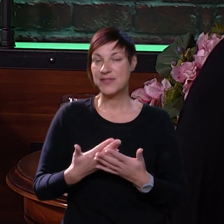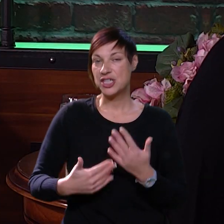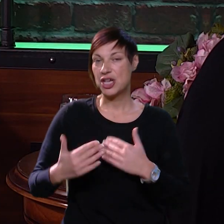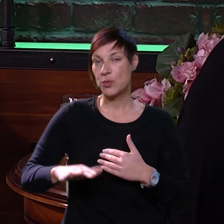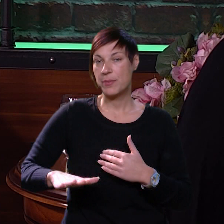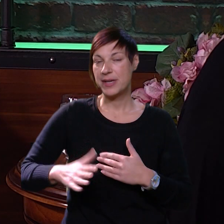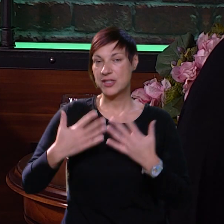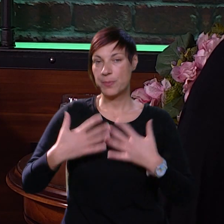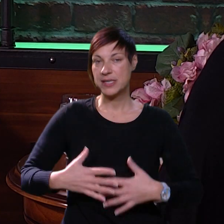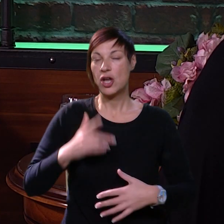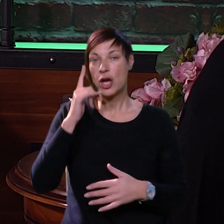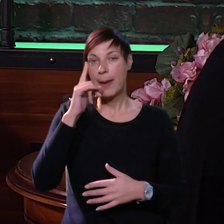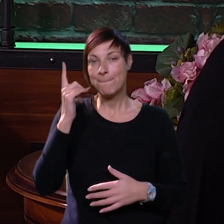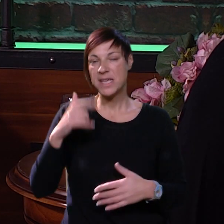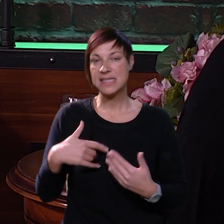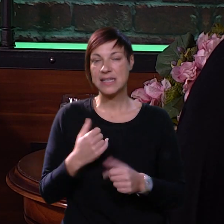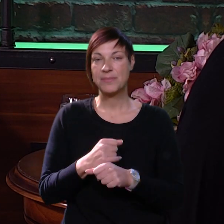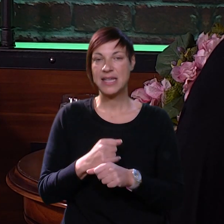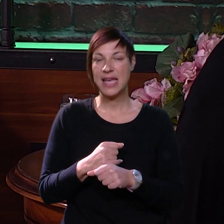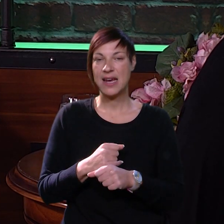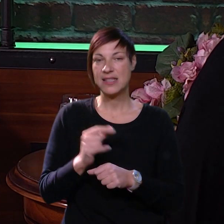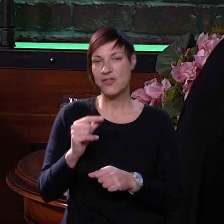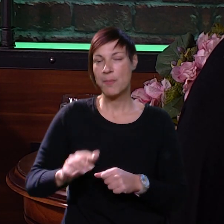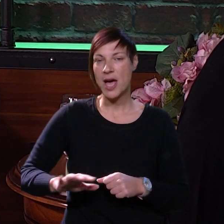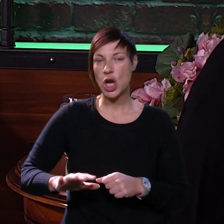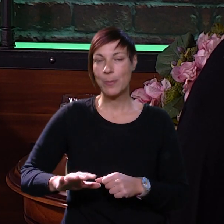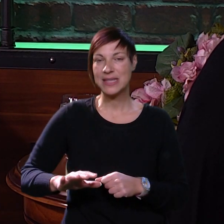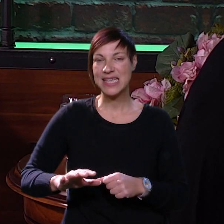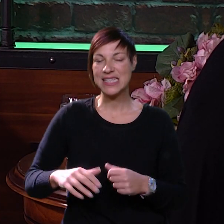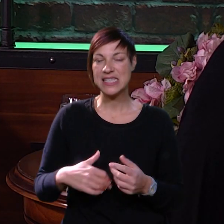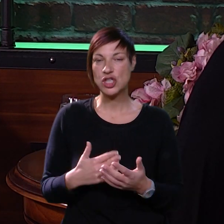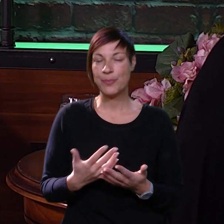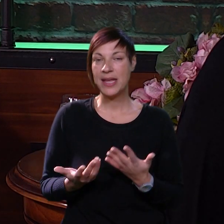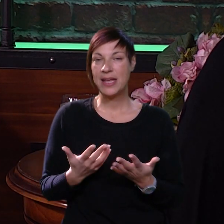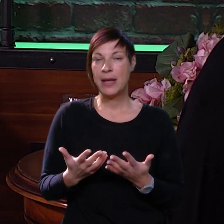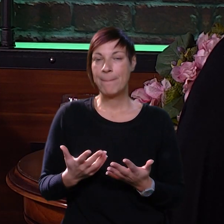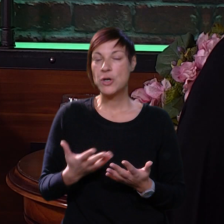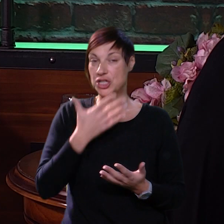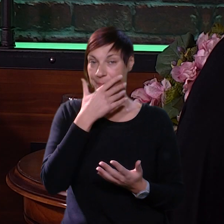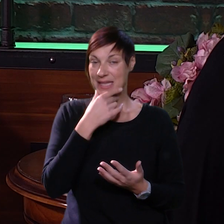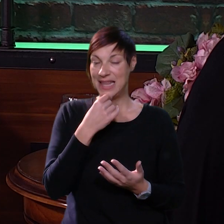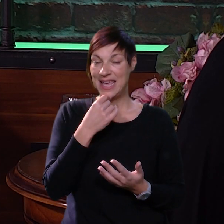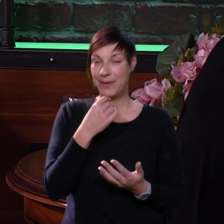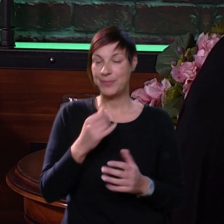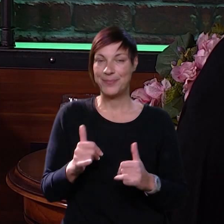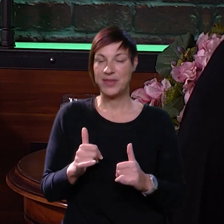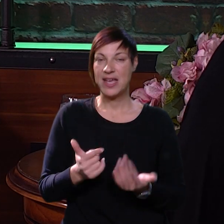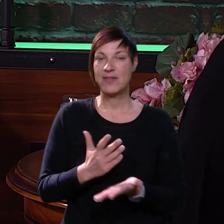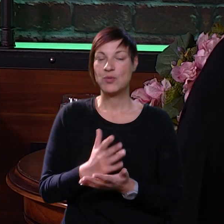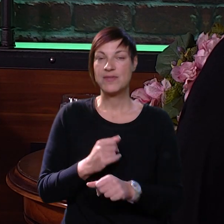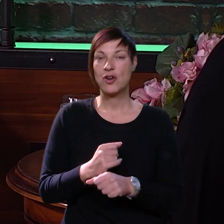sviđa u ovoj preškolskoj psihologiji. Mislim da je rad sa ovako malom djecom može biti jako lijep.